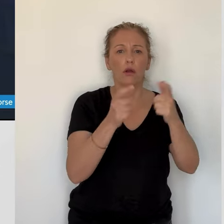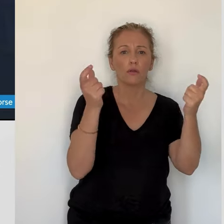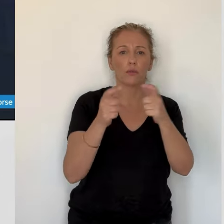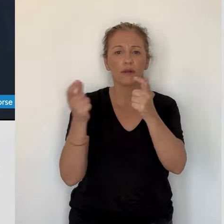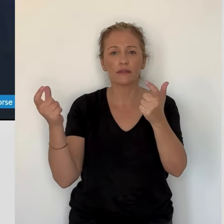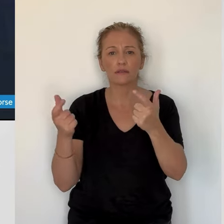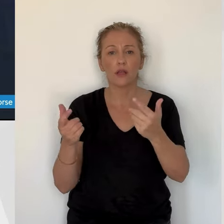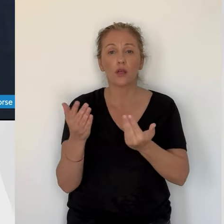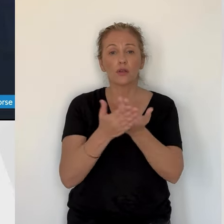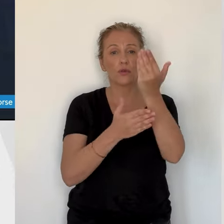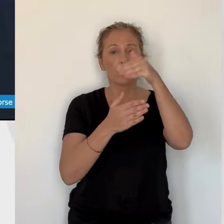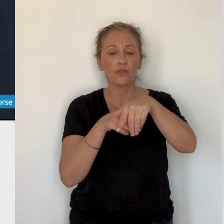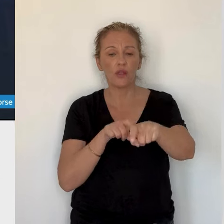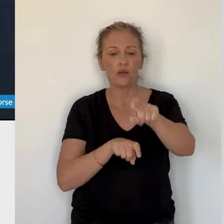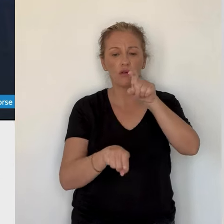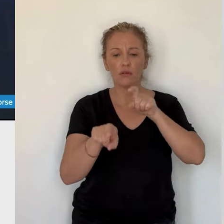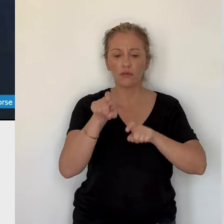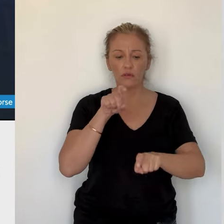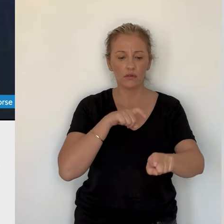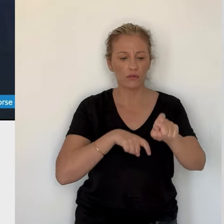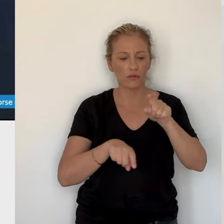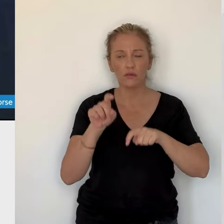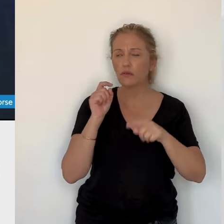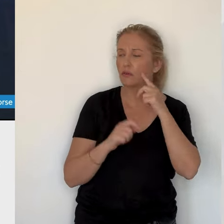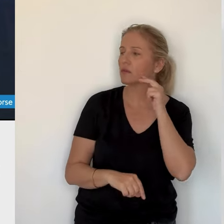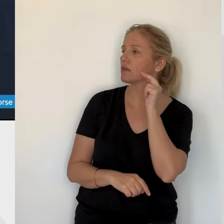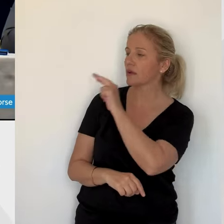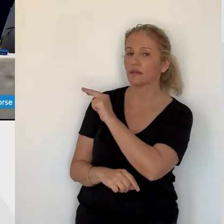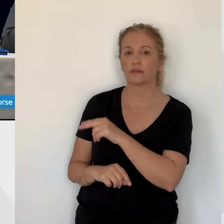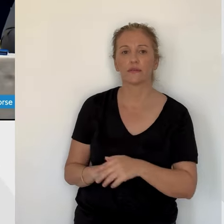Retour sur cette journée, Marie-François Stéphanie Stéphane Pauly.